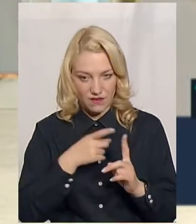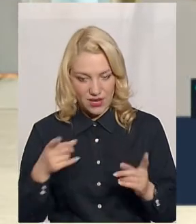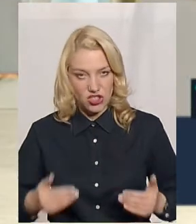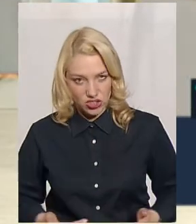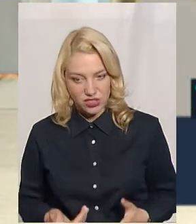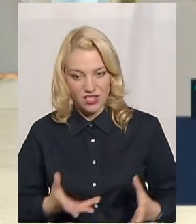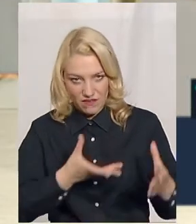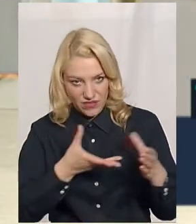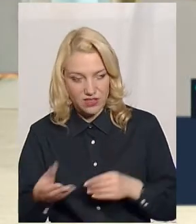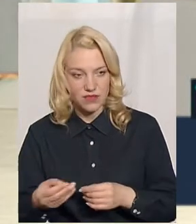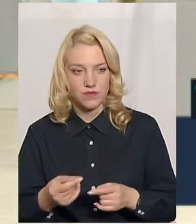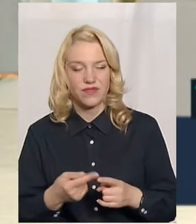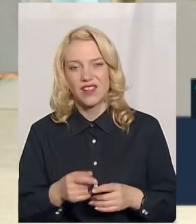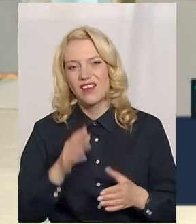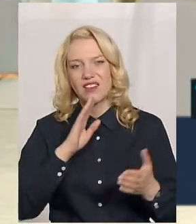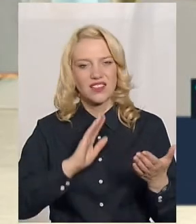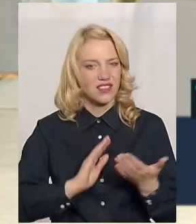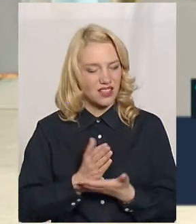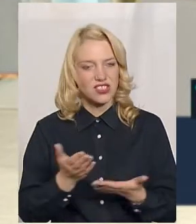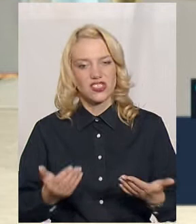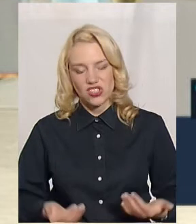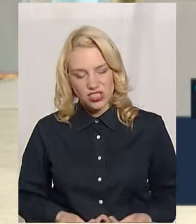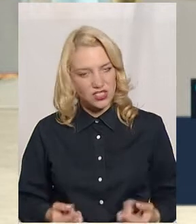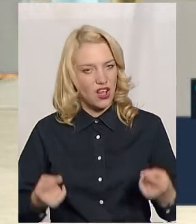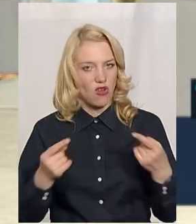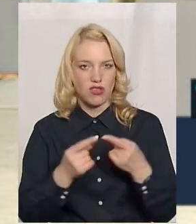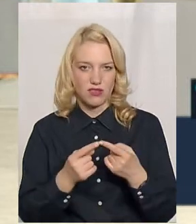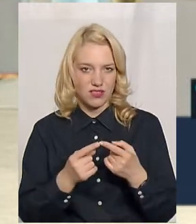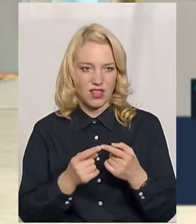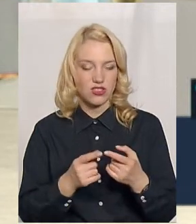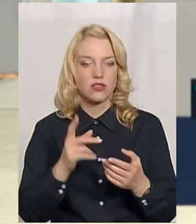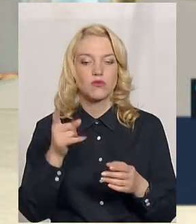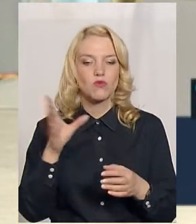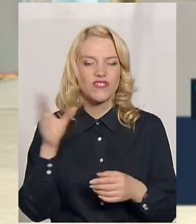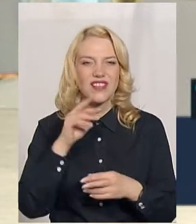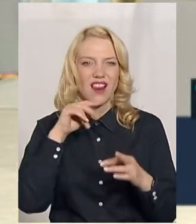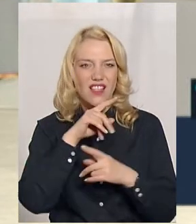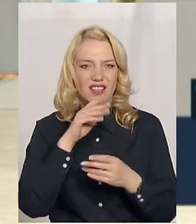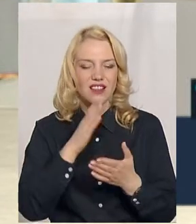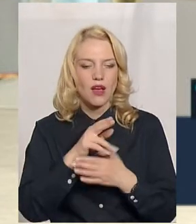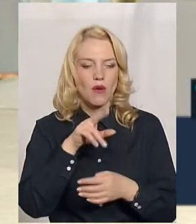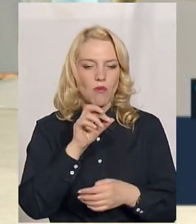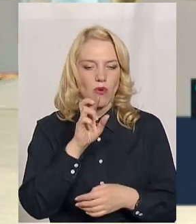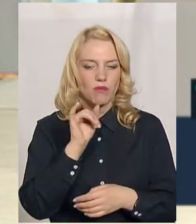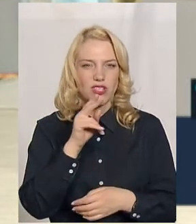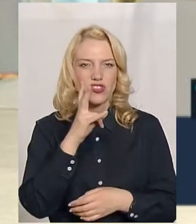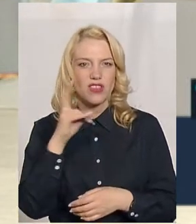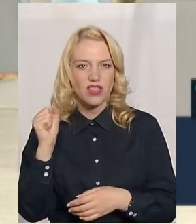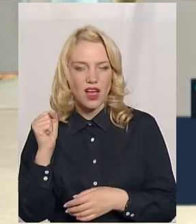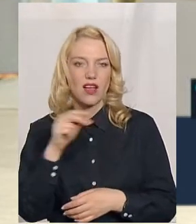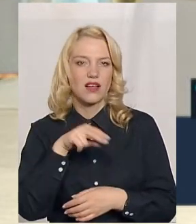сказати, важко, на якості однозначно. Тому що всі ліки мають побічну дію. Це треба признати. Немає